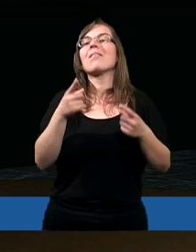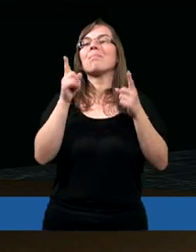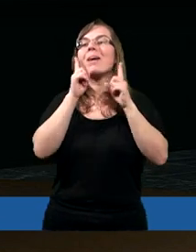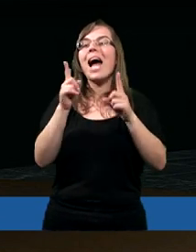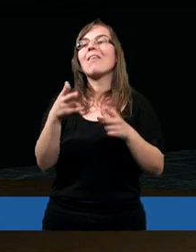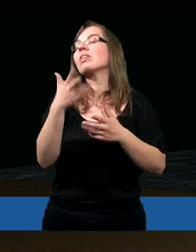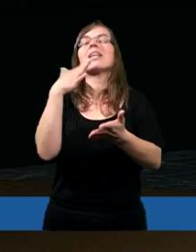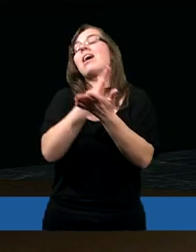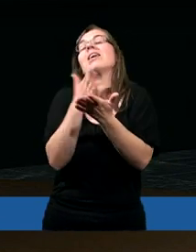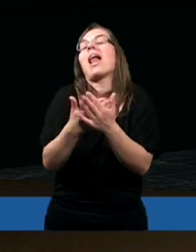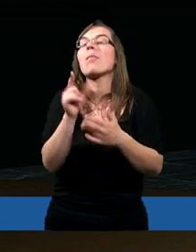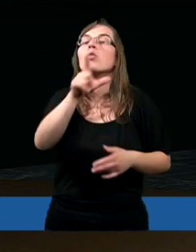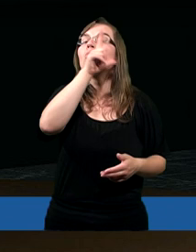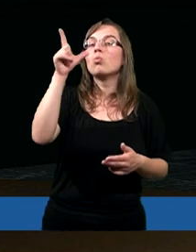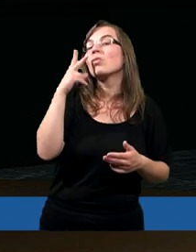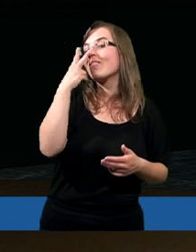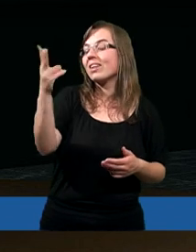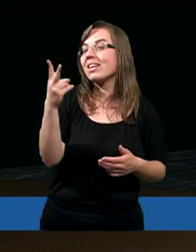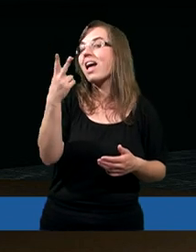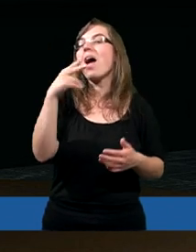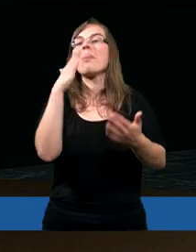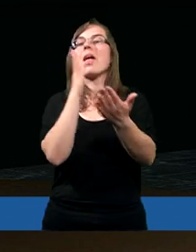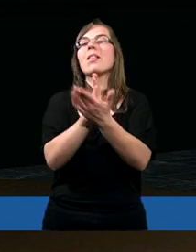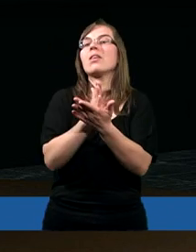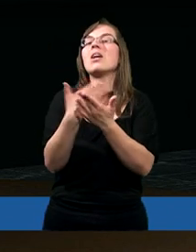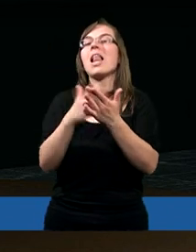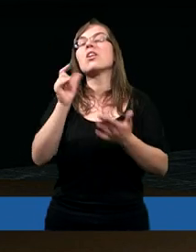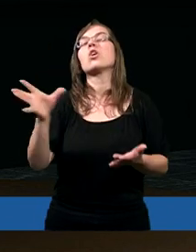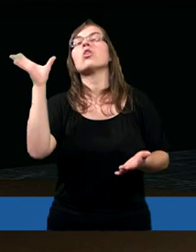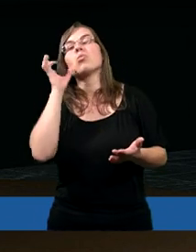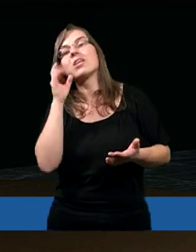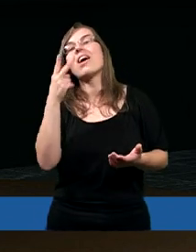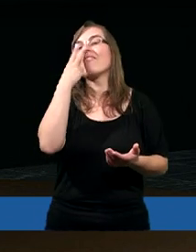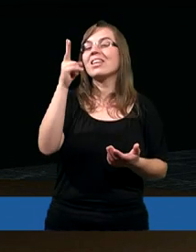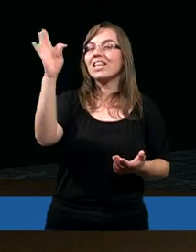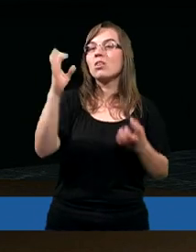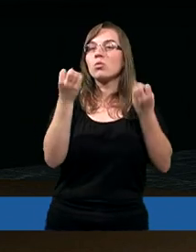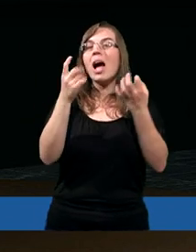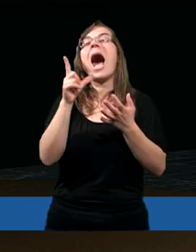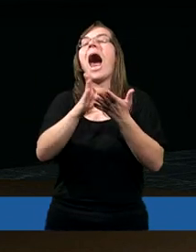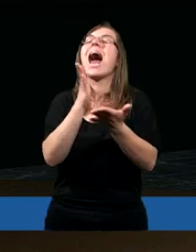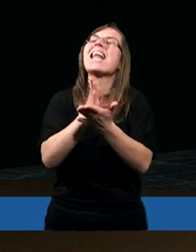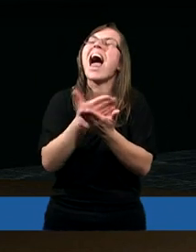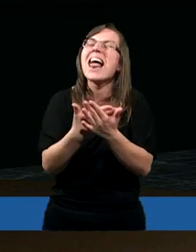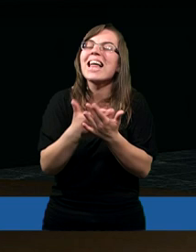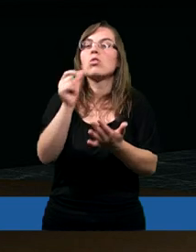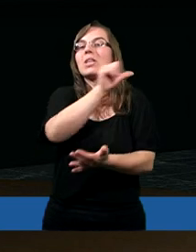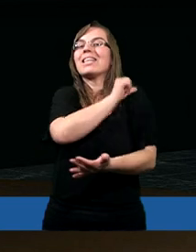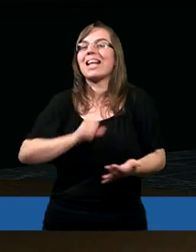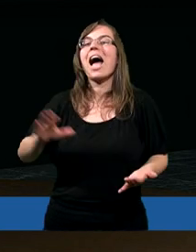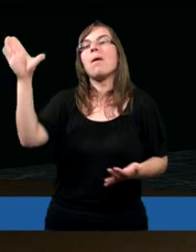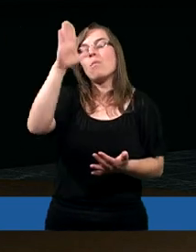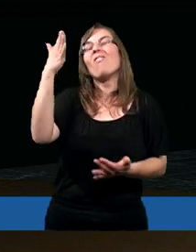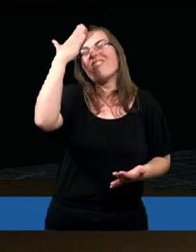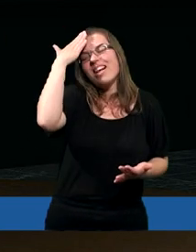Nie tylko dlatego, że ludzie go widzieli, nie tylko dlatego, że słyszeli, widzieli jego cuda, ale dlatego, że sam Bóg powiedział, że